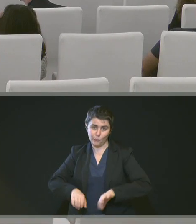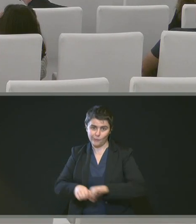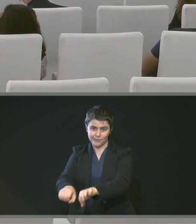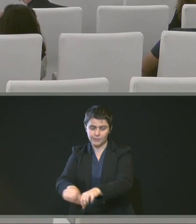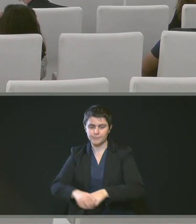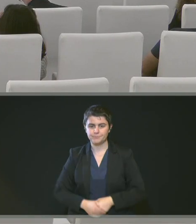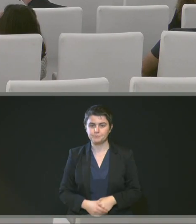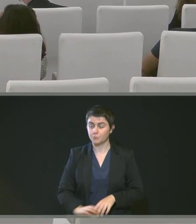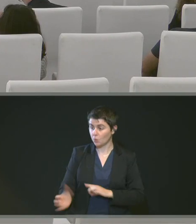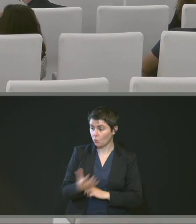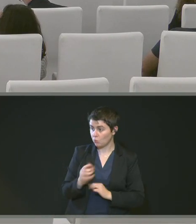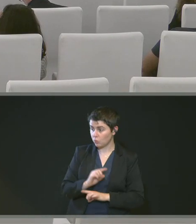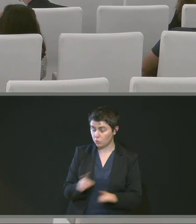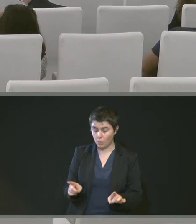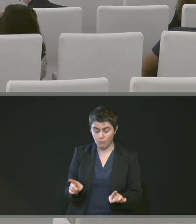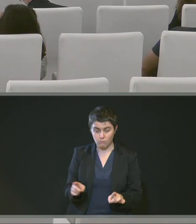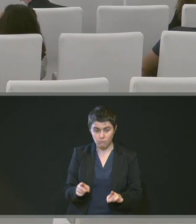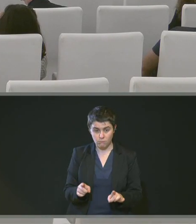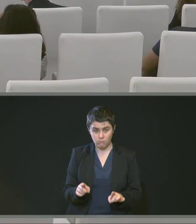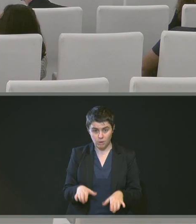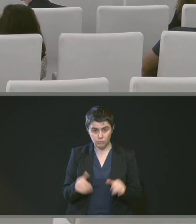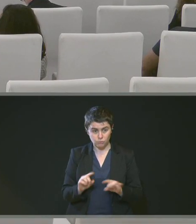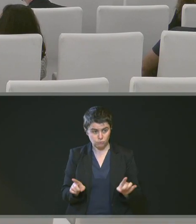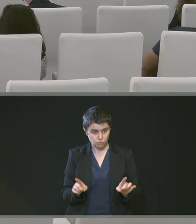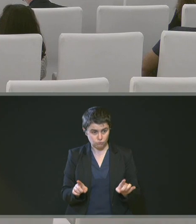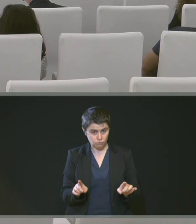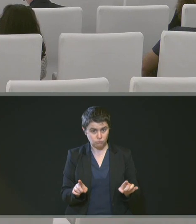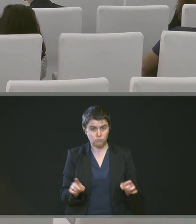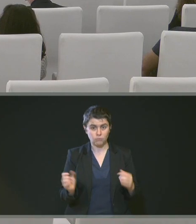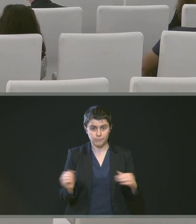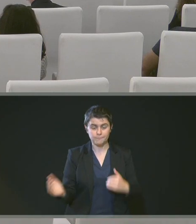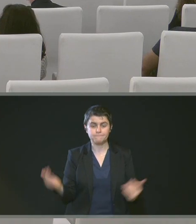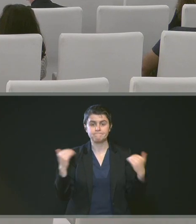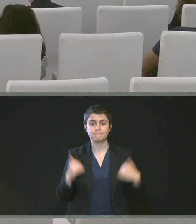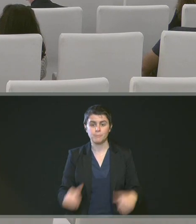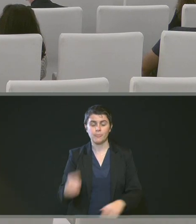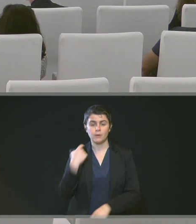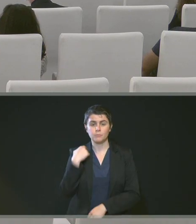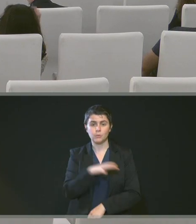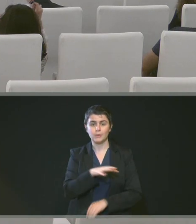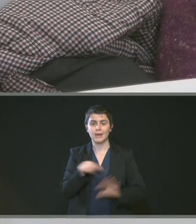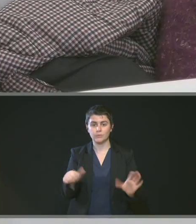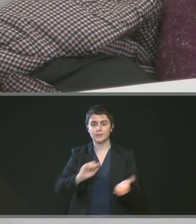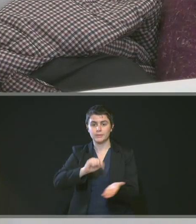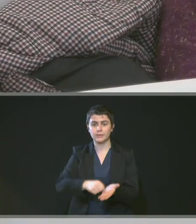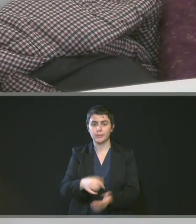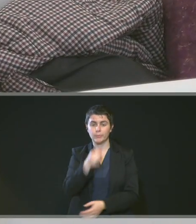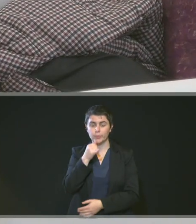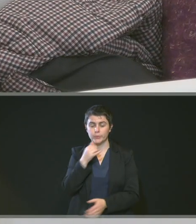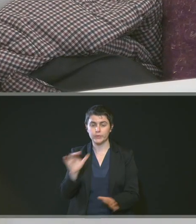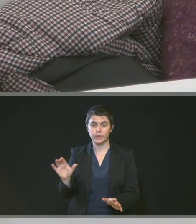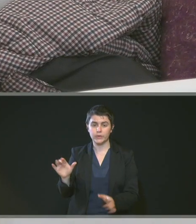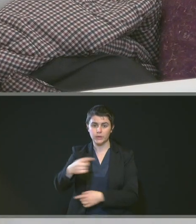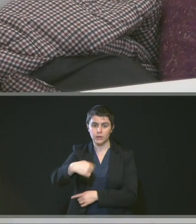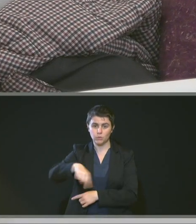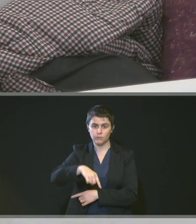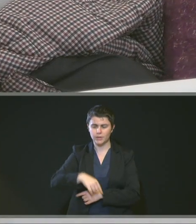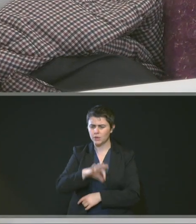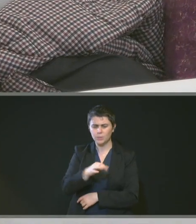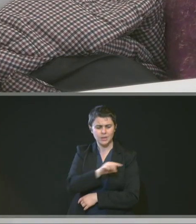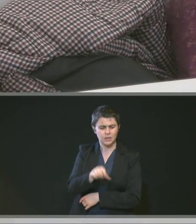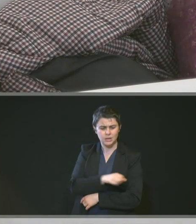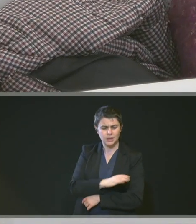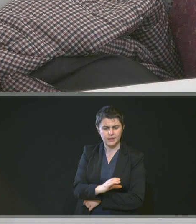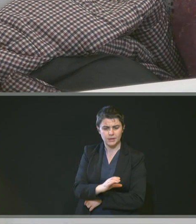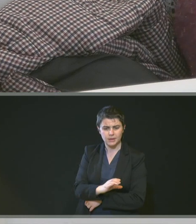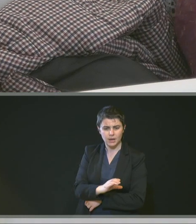Pas de vote contre, pas d'abstention, unanimité. La 46 à Petit-Queville. Oui, alors là, c'est la ZAC Elisa